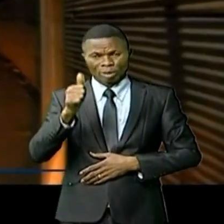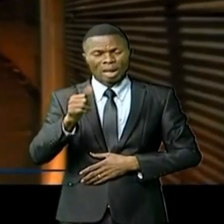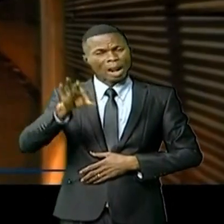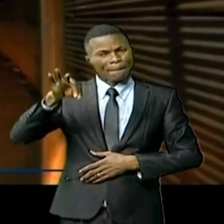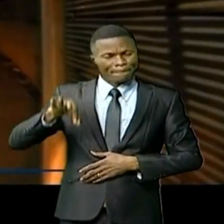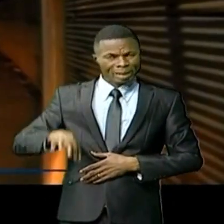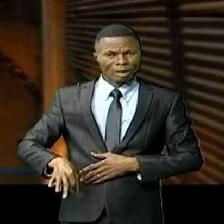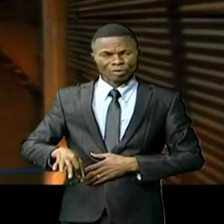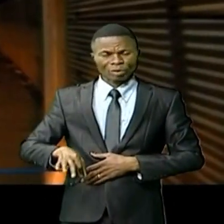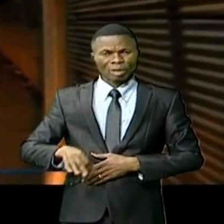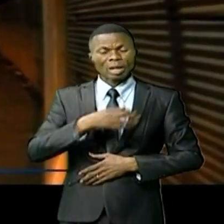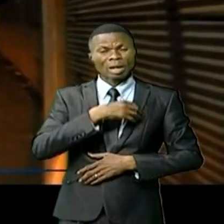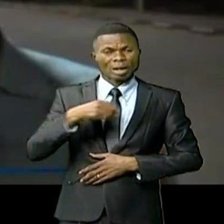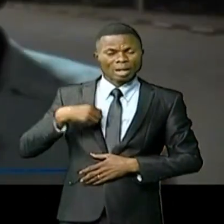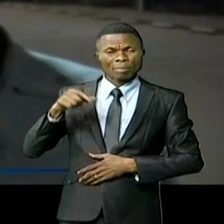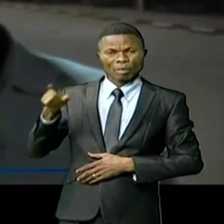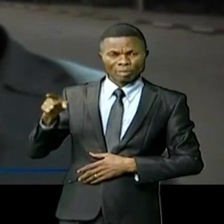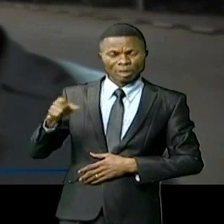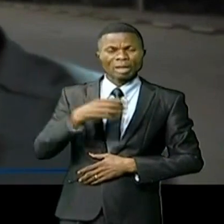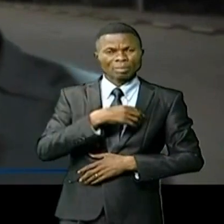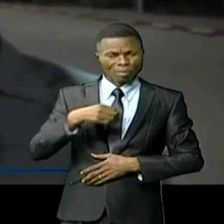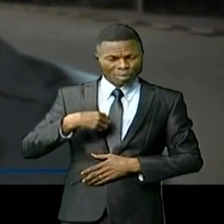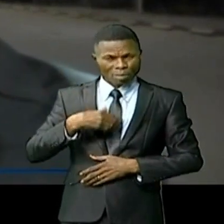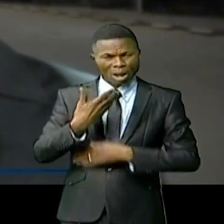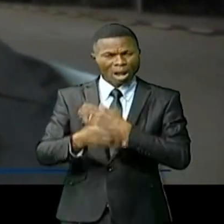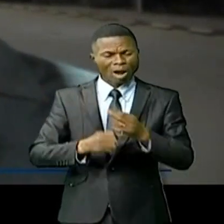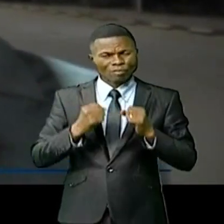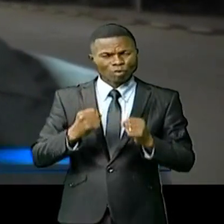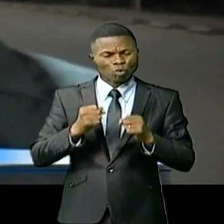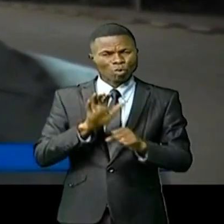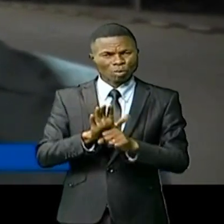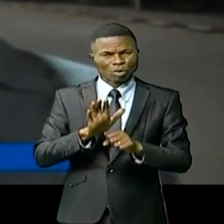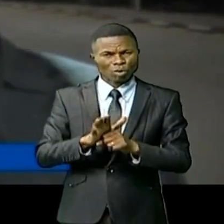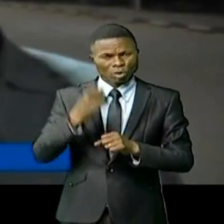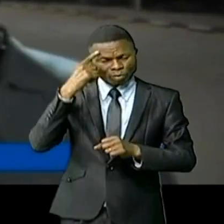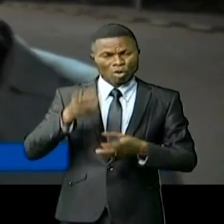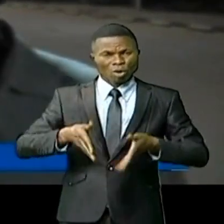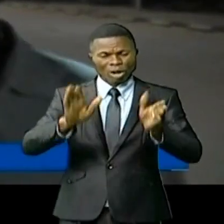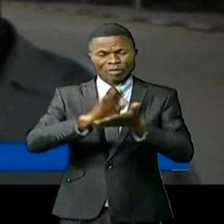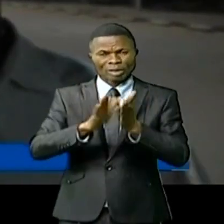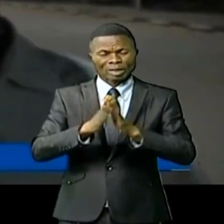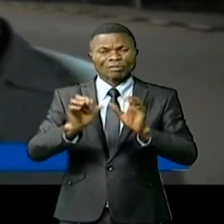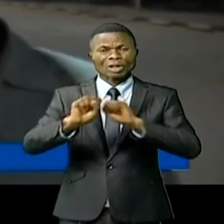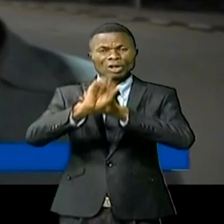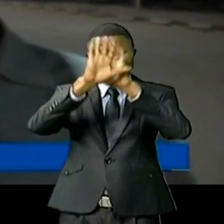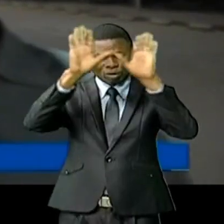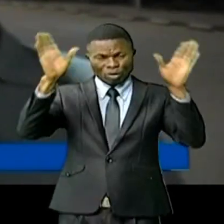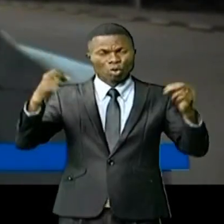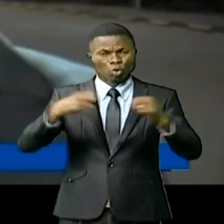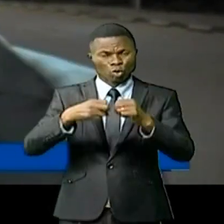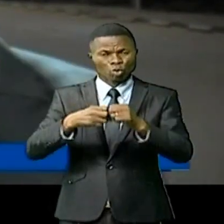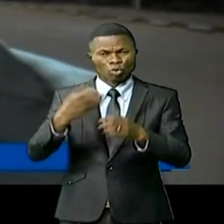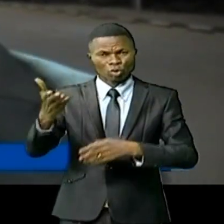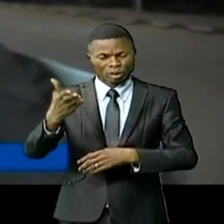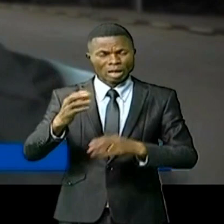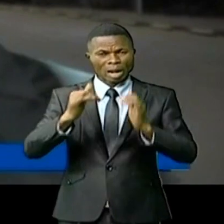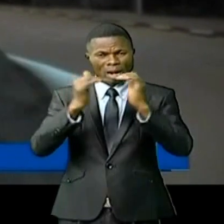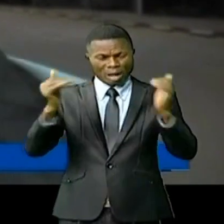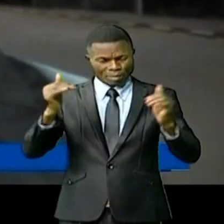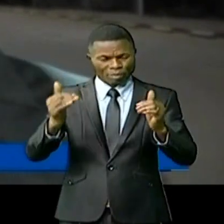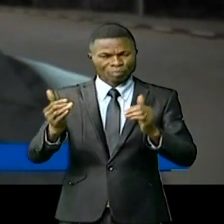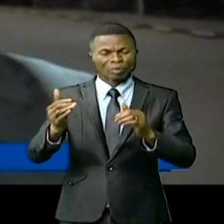de cette maman, de cette dame qui a fourni quand même les efforts pour que l'avenue soit éclairée, et que la sécurité